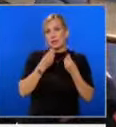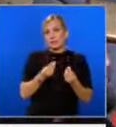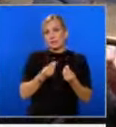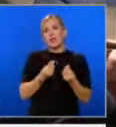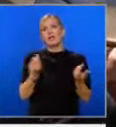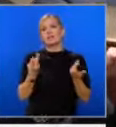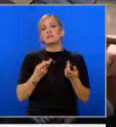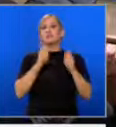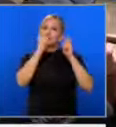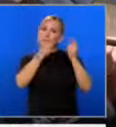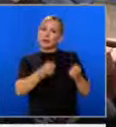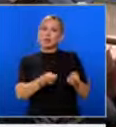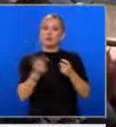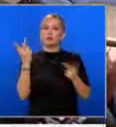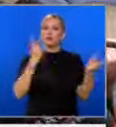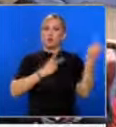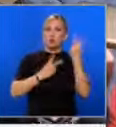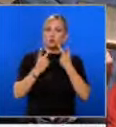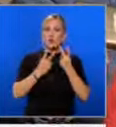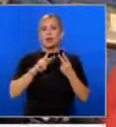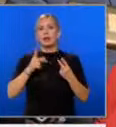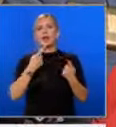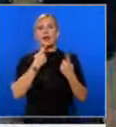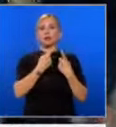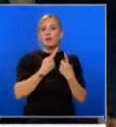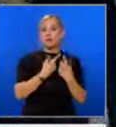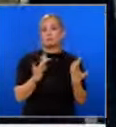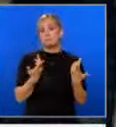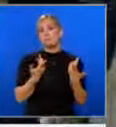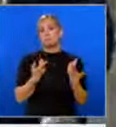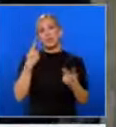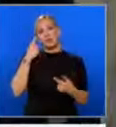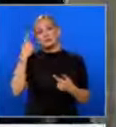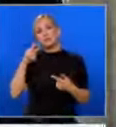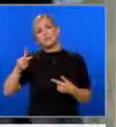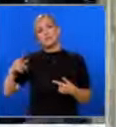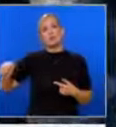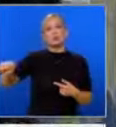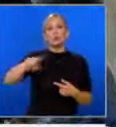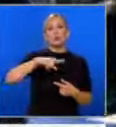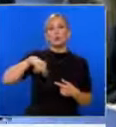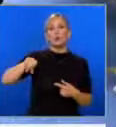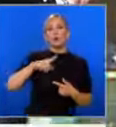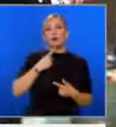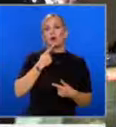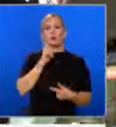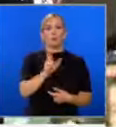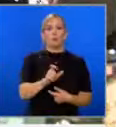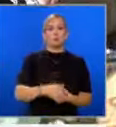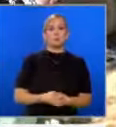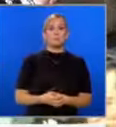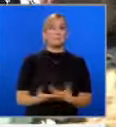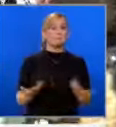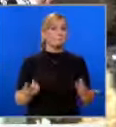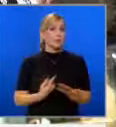дженталменско, споразумение или разговор, нека да измислят умните в друга дума. Първото